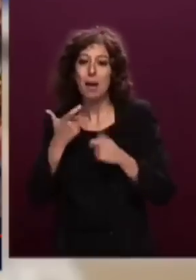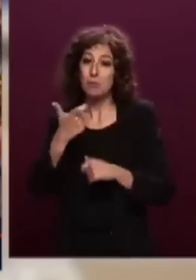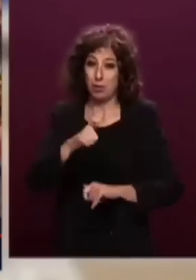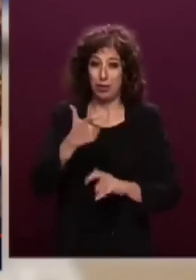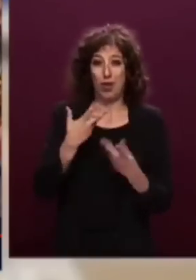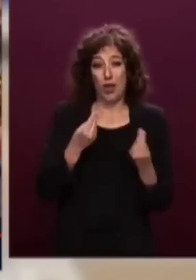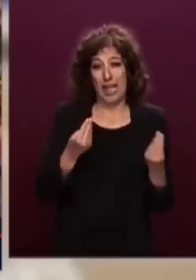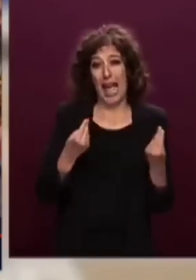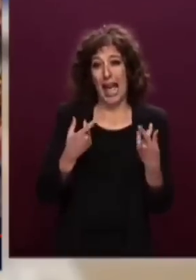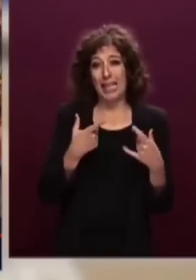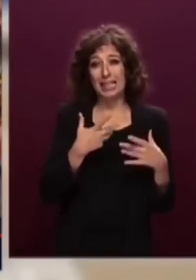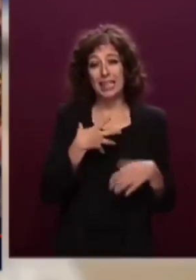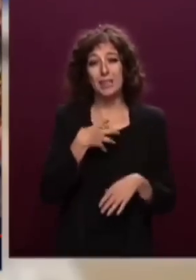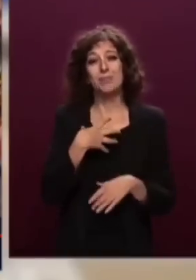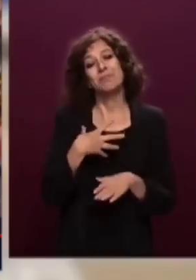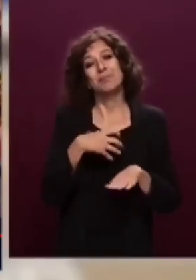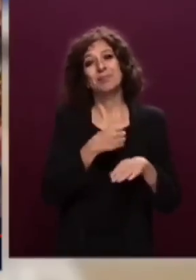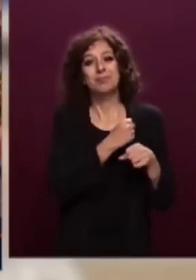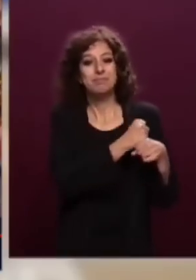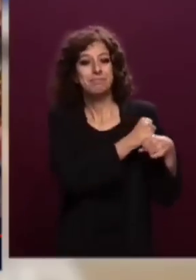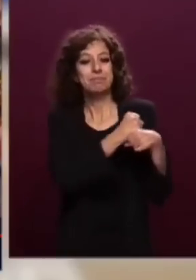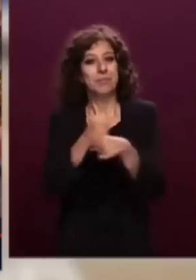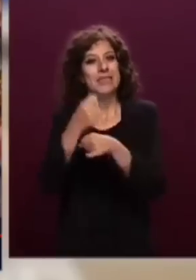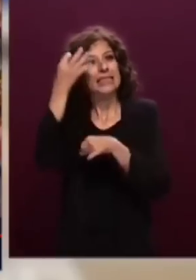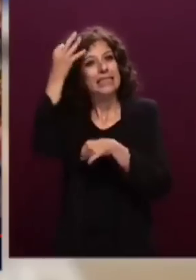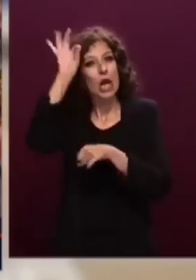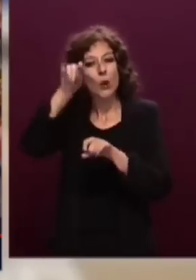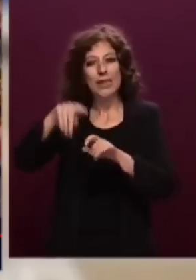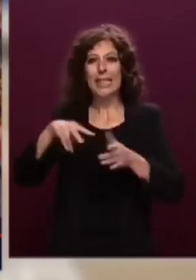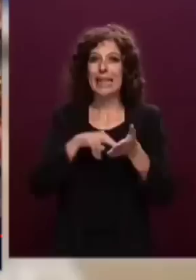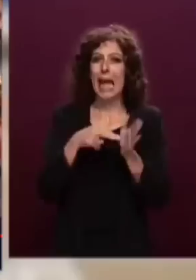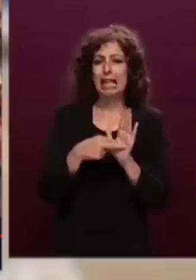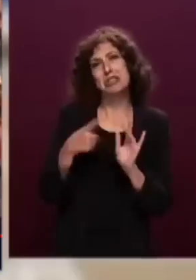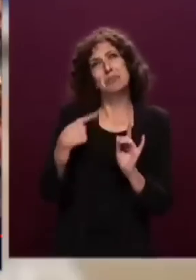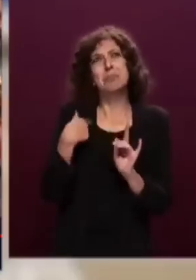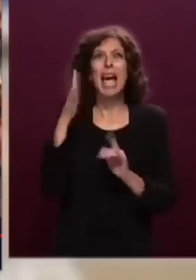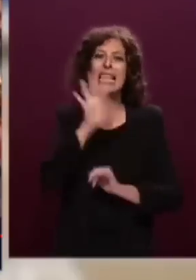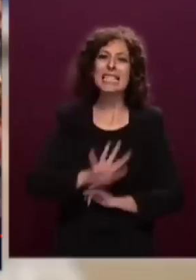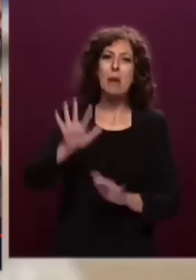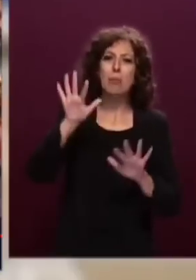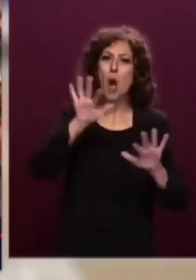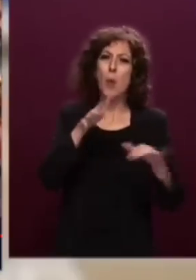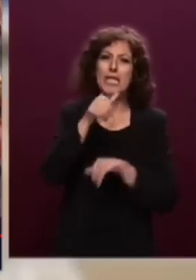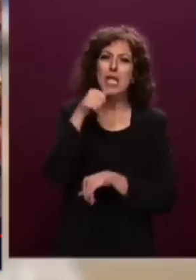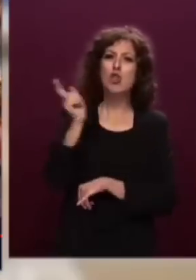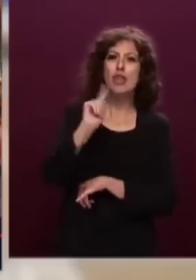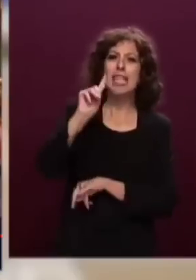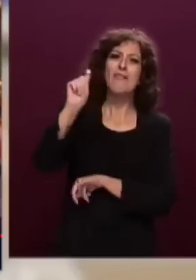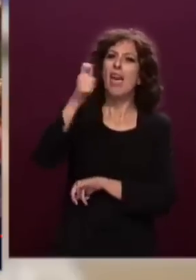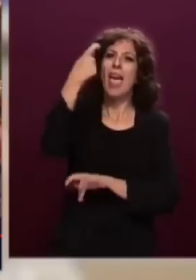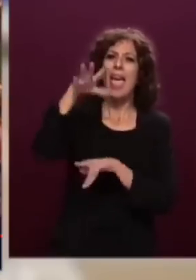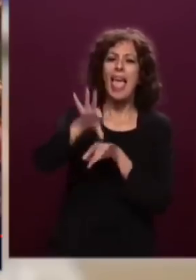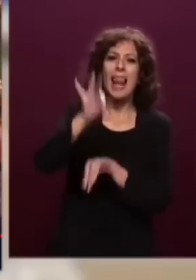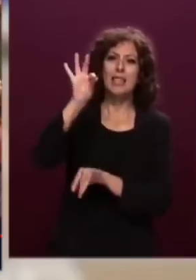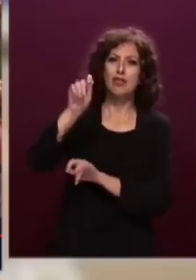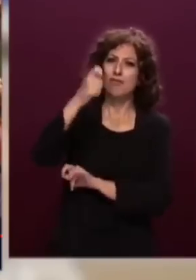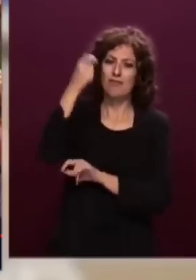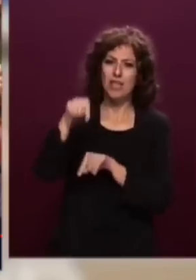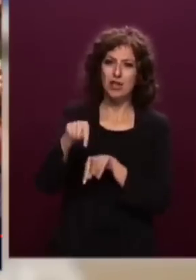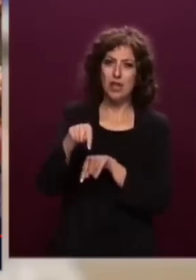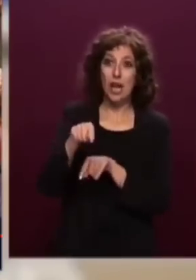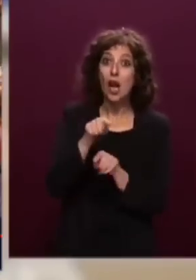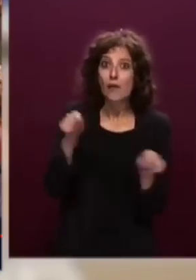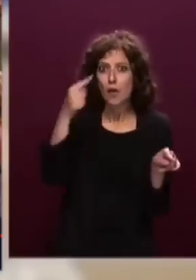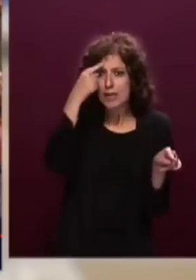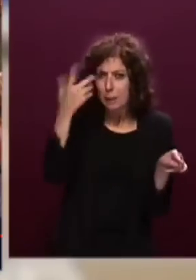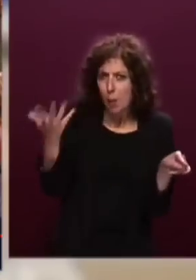È stato perfino fatto passare il principio che non era necessario vincere le elezioni per stare al governo. Ne sapete